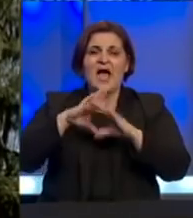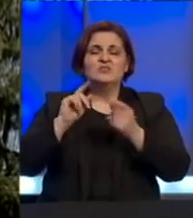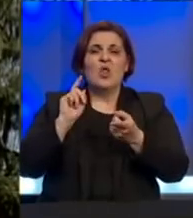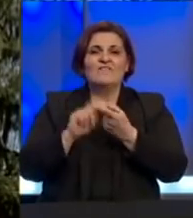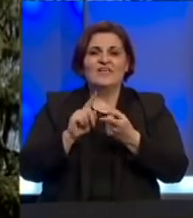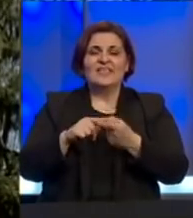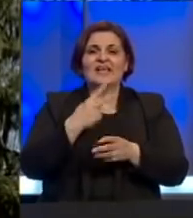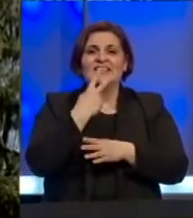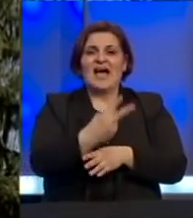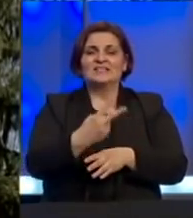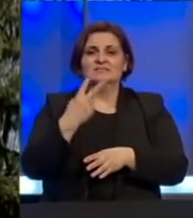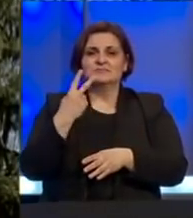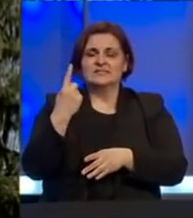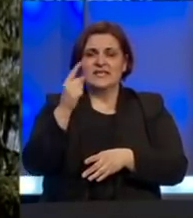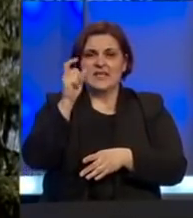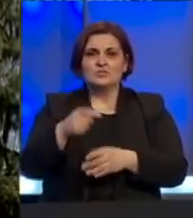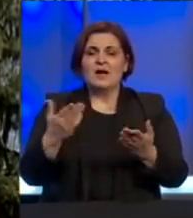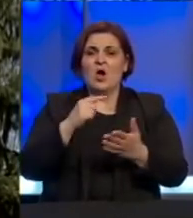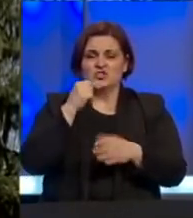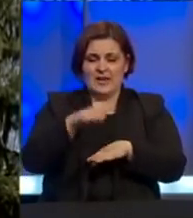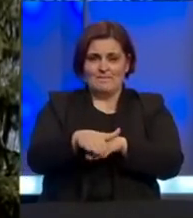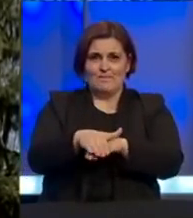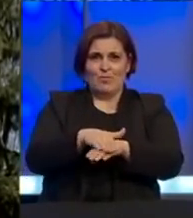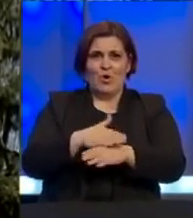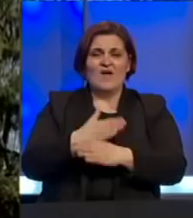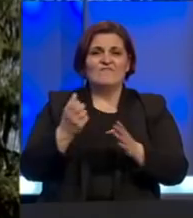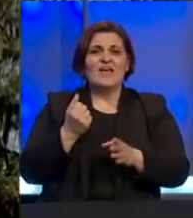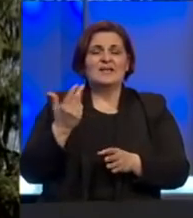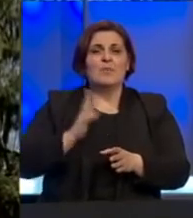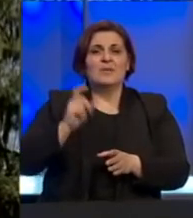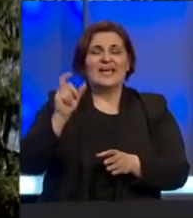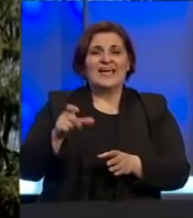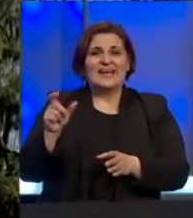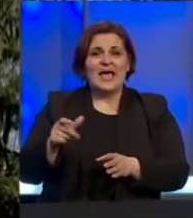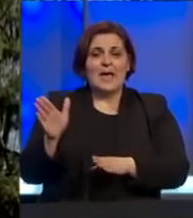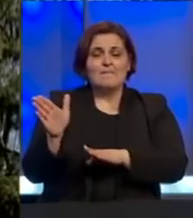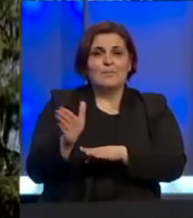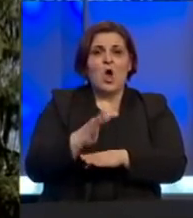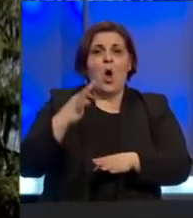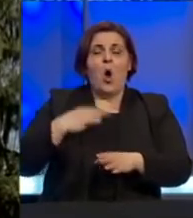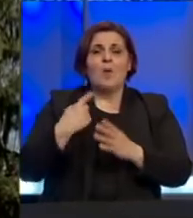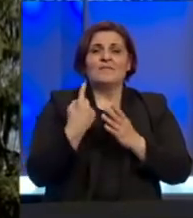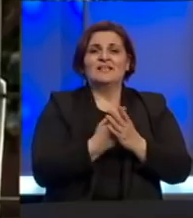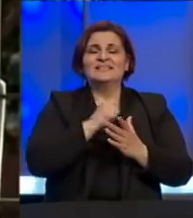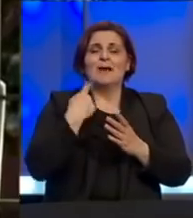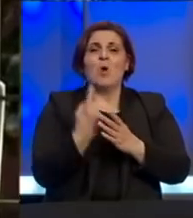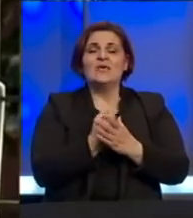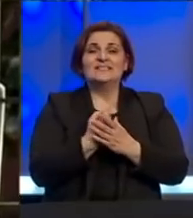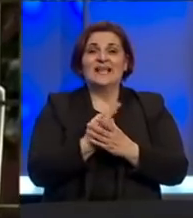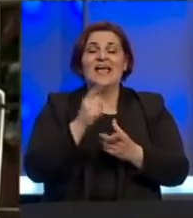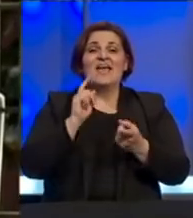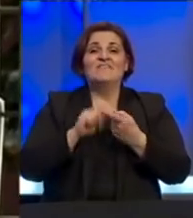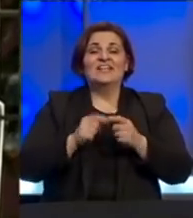federaciji 21 osoba. Kao što si rekla na početku, velikom broju građana ističe obavezna samoizolacija. Te iz